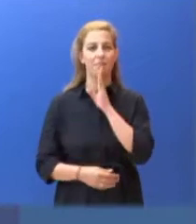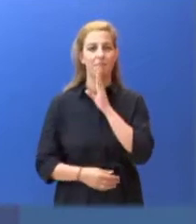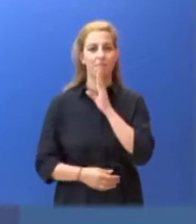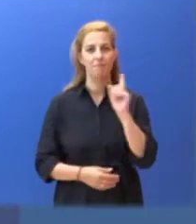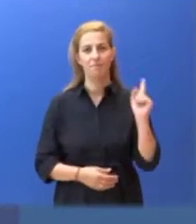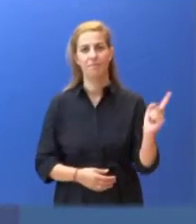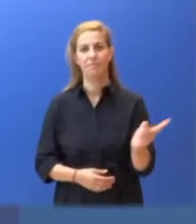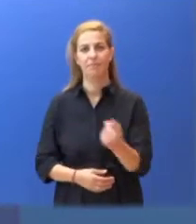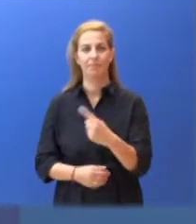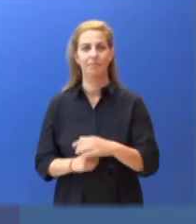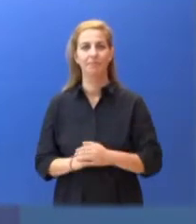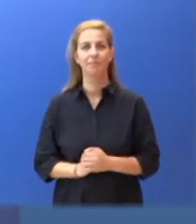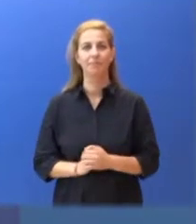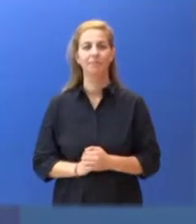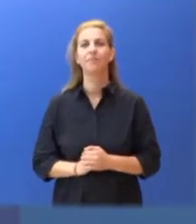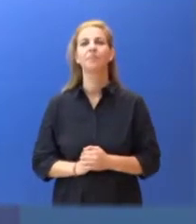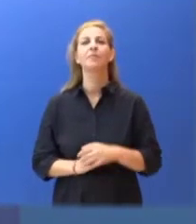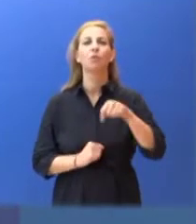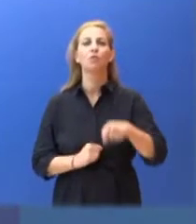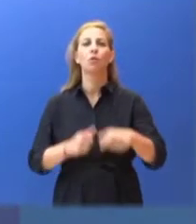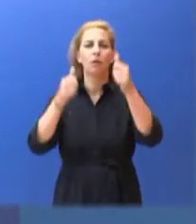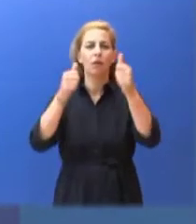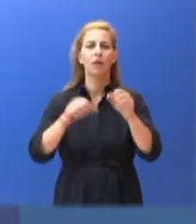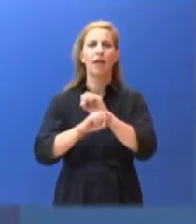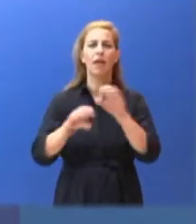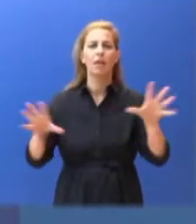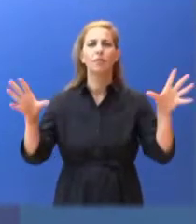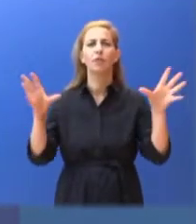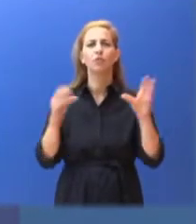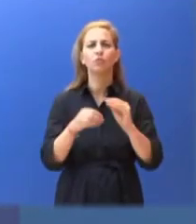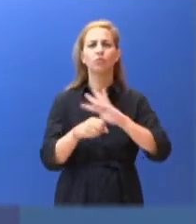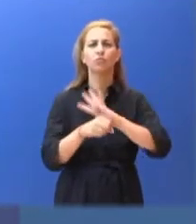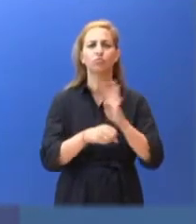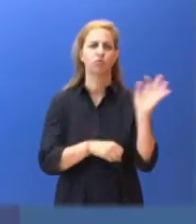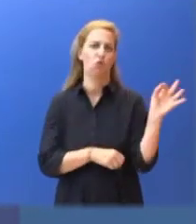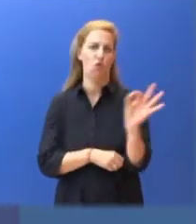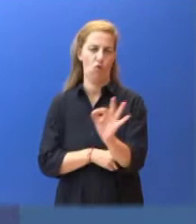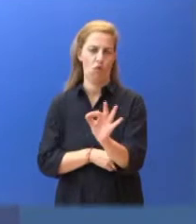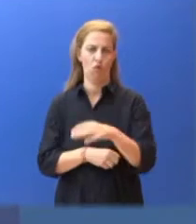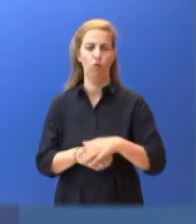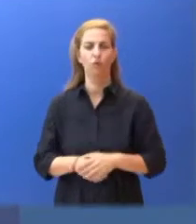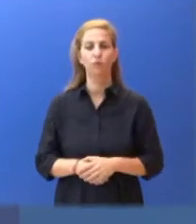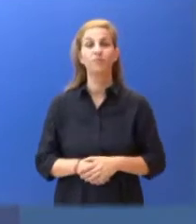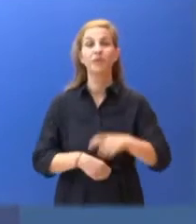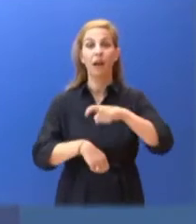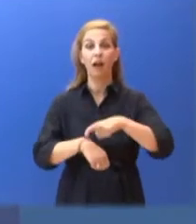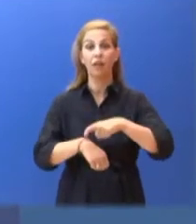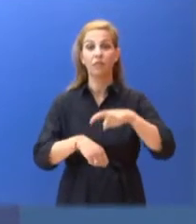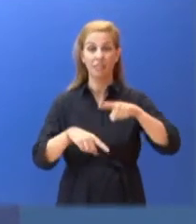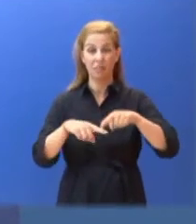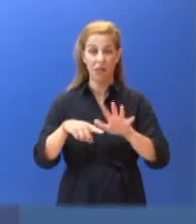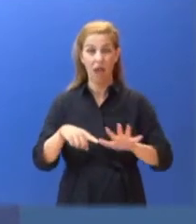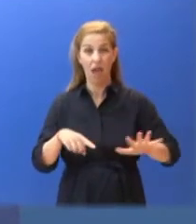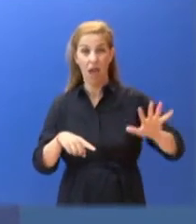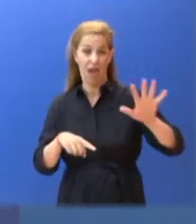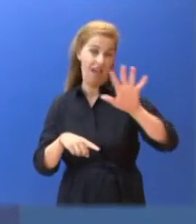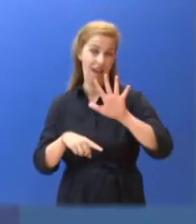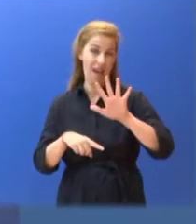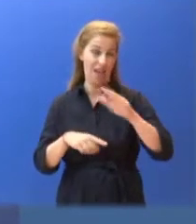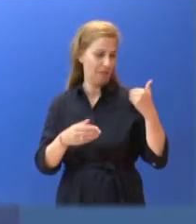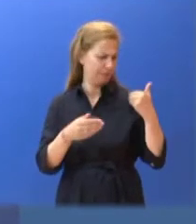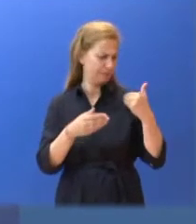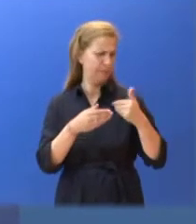Για την επιδημιολογική κατάσταση. Η επιδημιολογική κατάσταση στη χώρα κατέγραψε τις τελευταίες μέρες